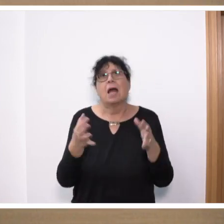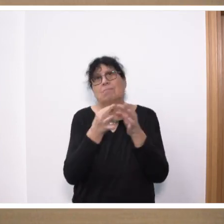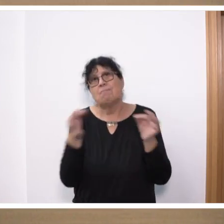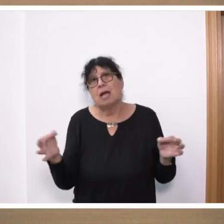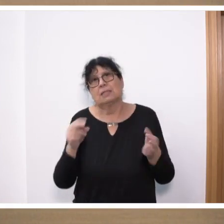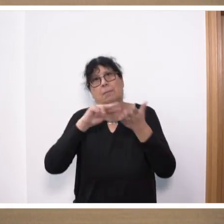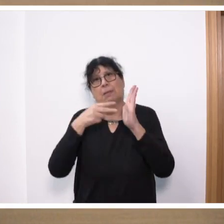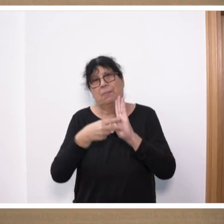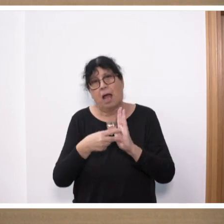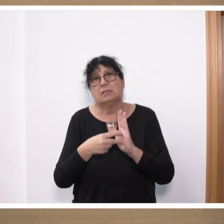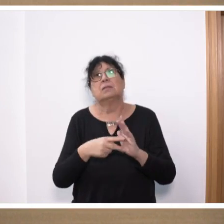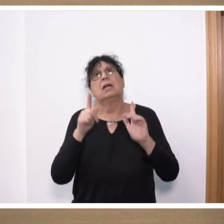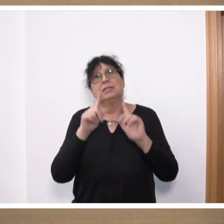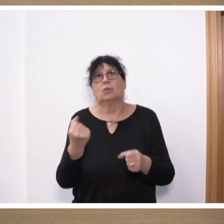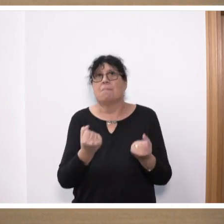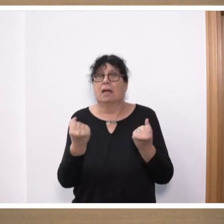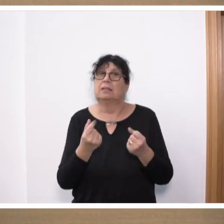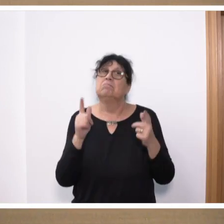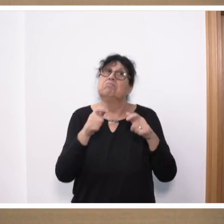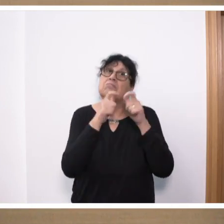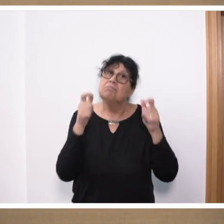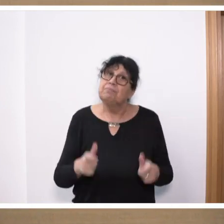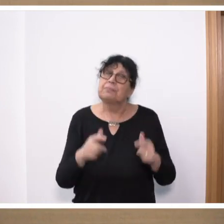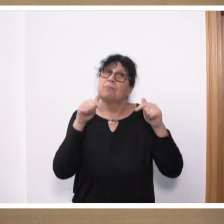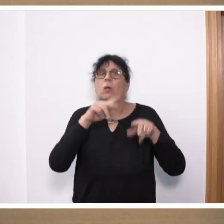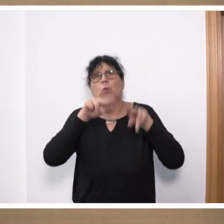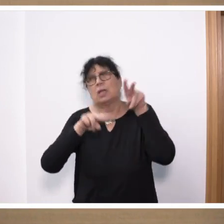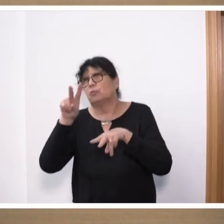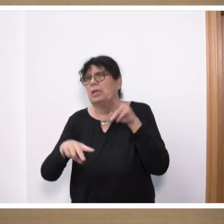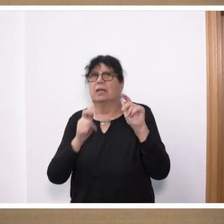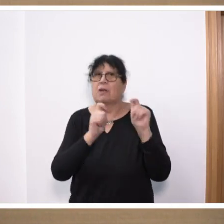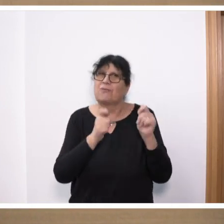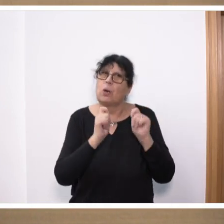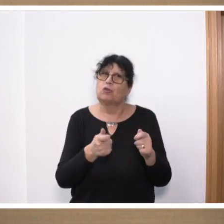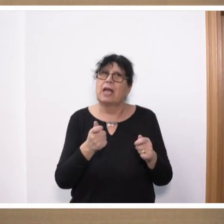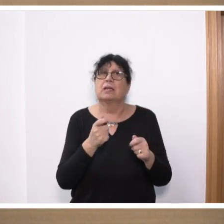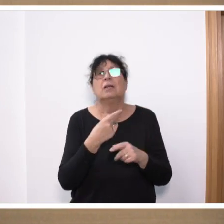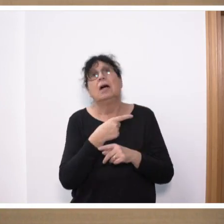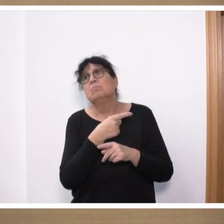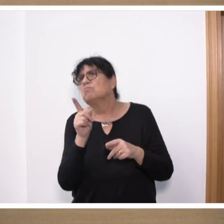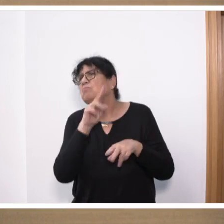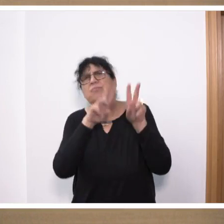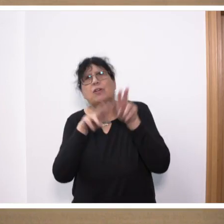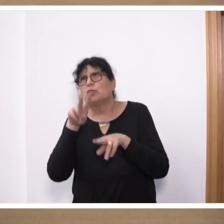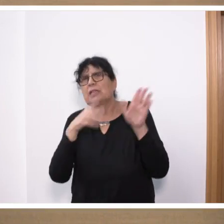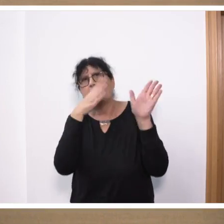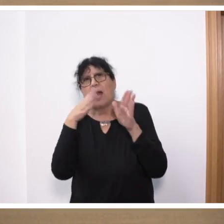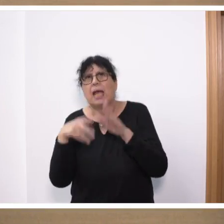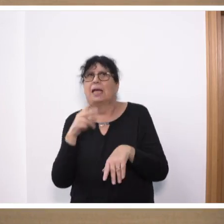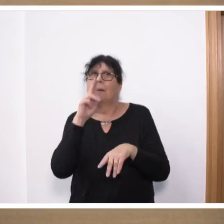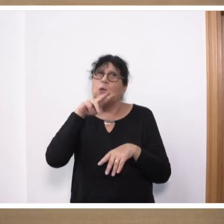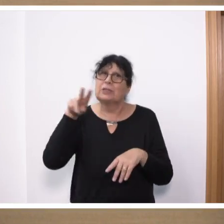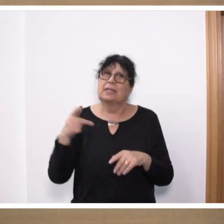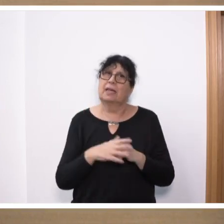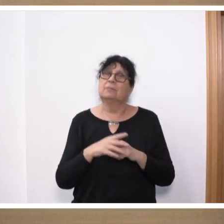auch entsprechend zu schnüren. Und das Paket soll hierbei unterschiedliche Vorschläge in ganz diversen Bereichen berücksichtigen. Dabei